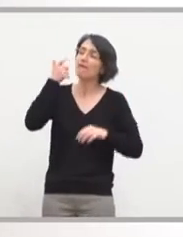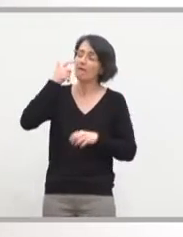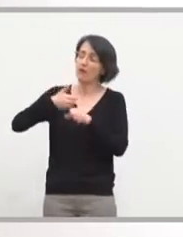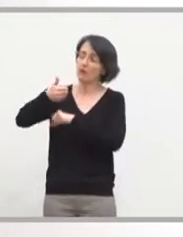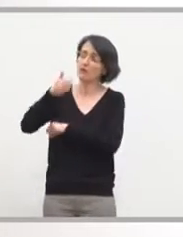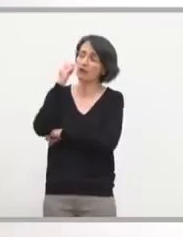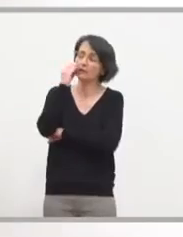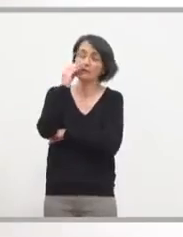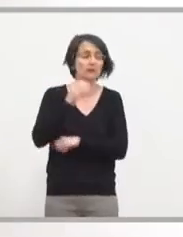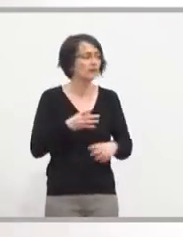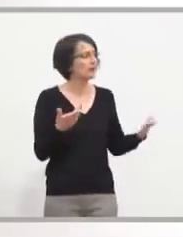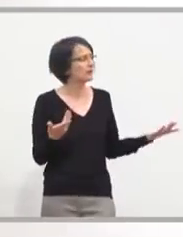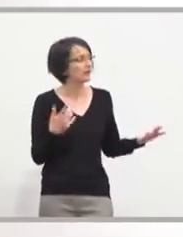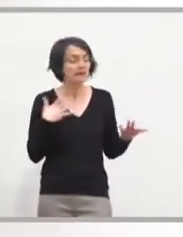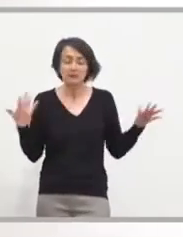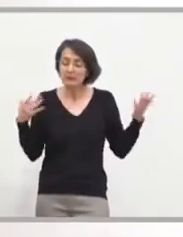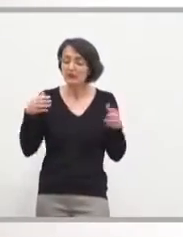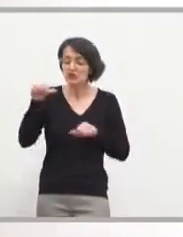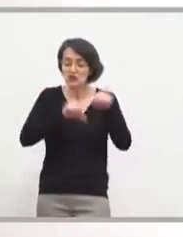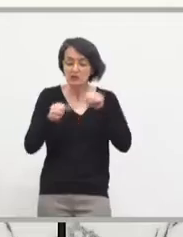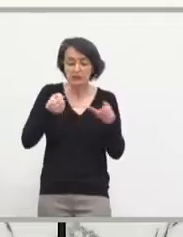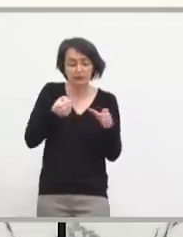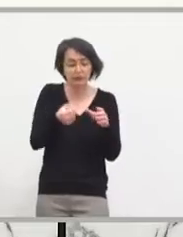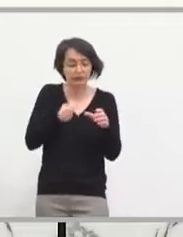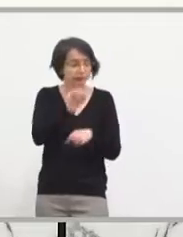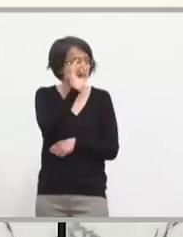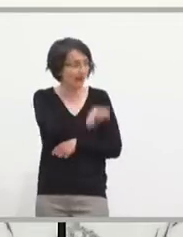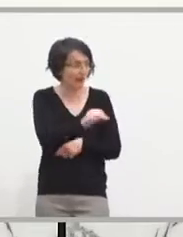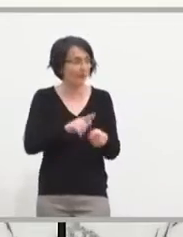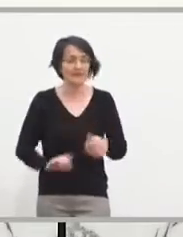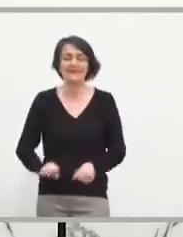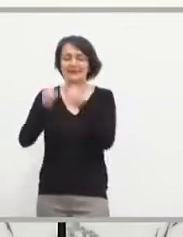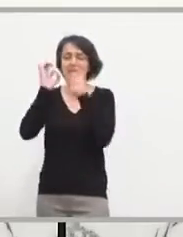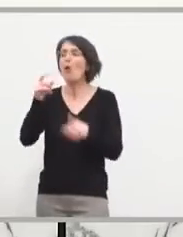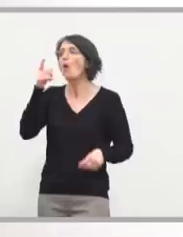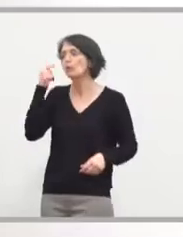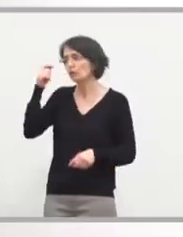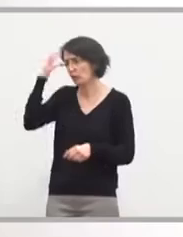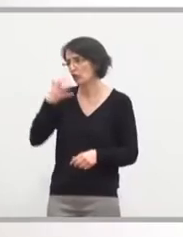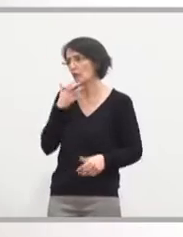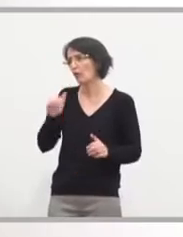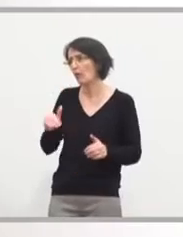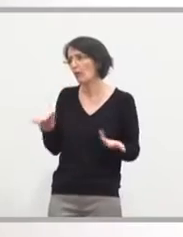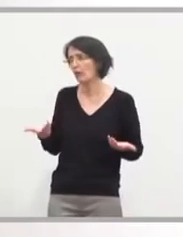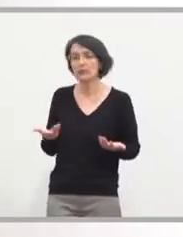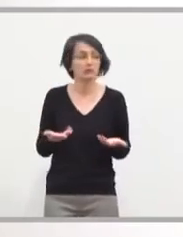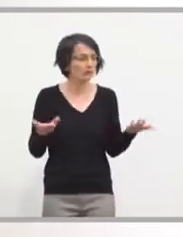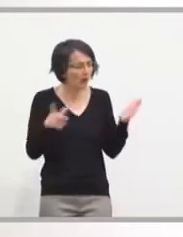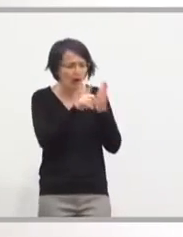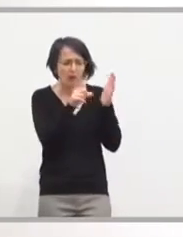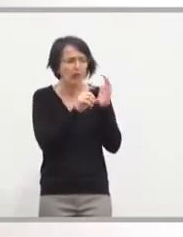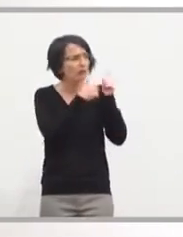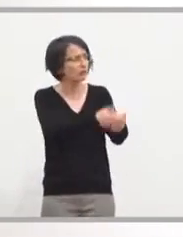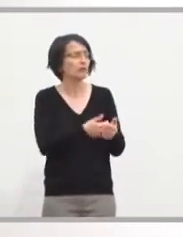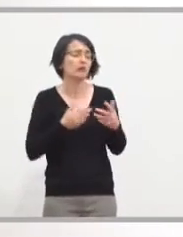-dessus sur les... Zéro pesticide, zéro stress. M. le Président, soyez sérieux 30 secondes, c'est important comme sujet. Mais j'applique les lois, M.